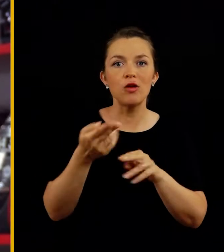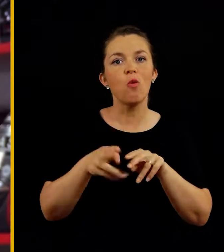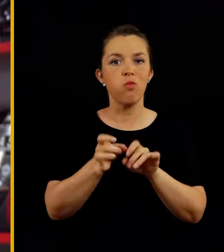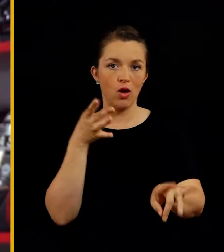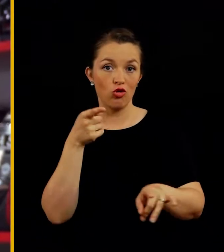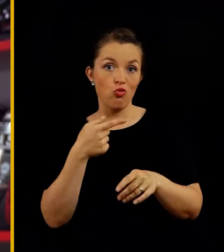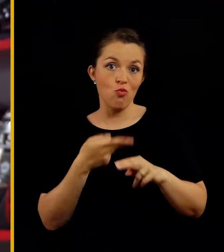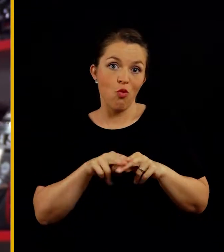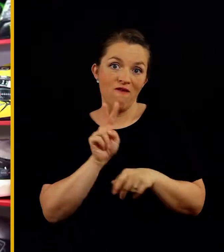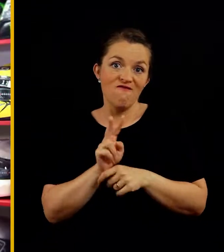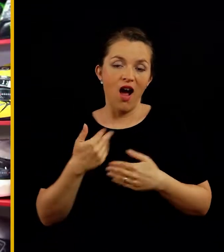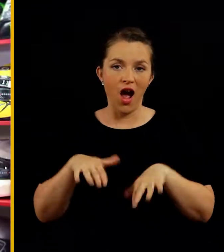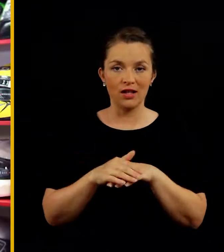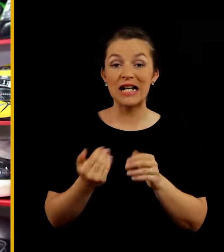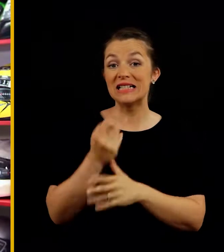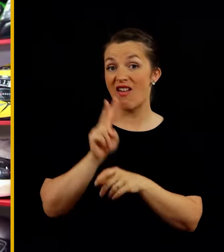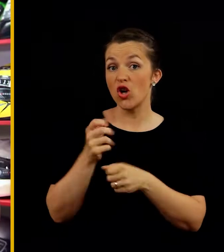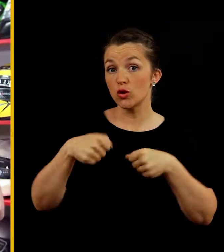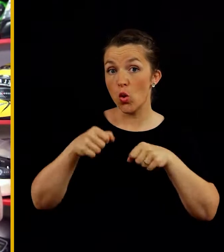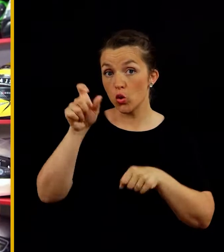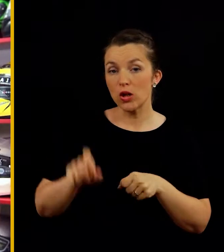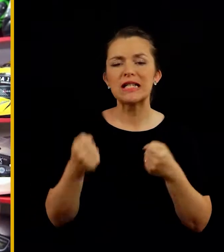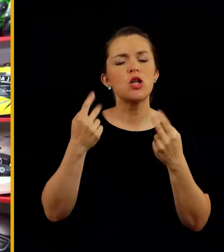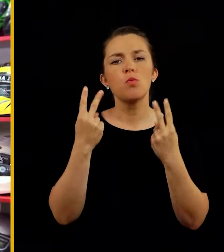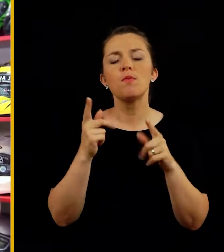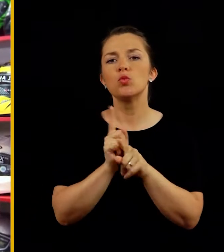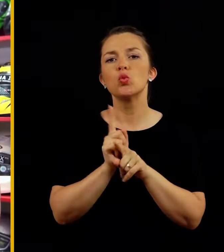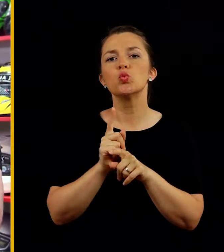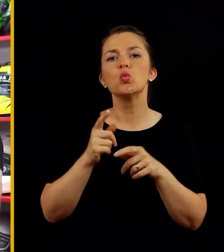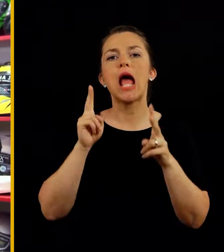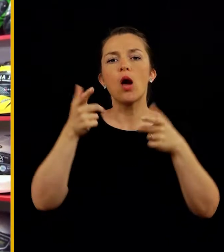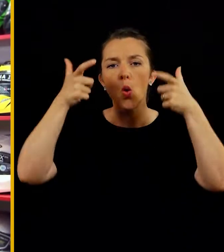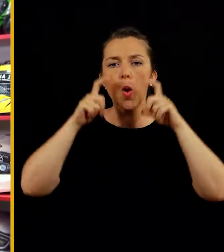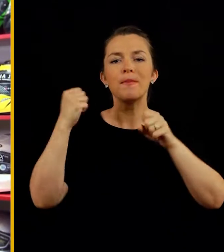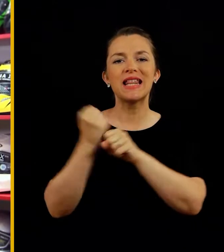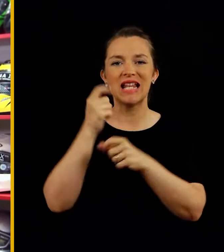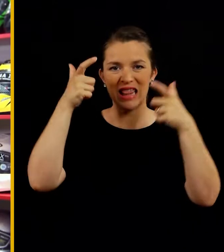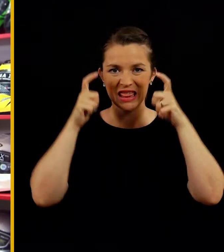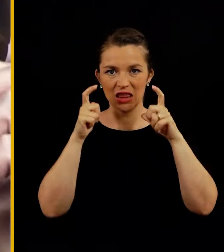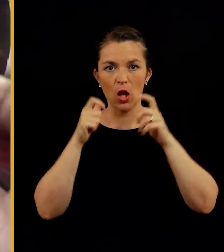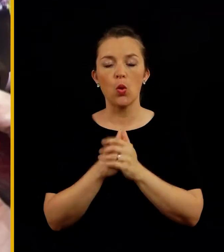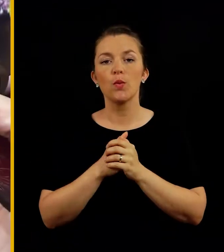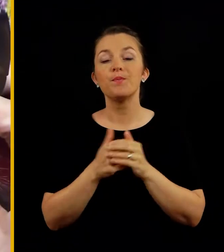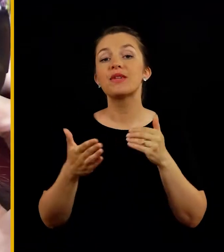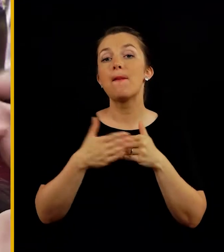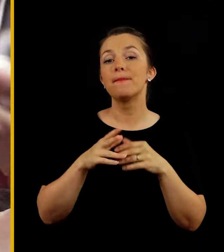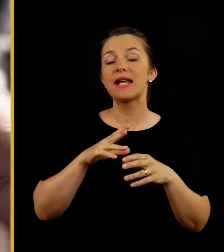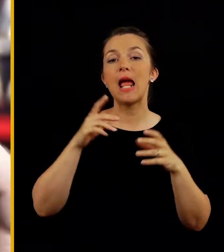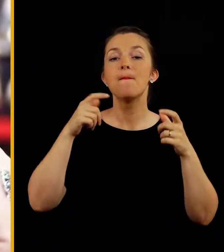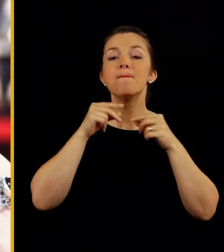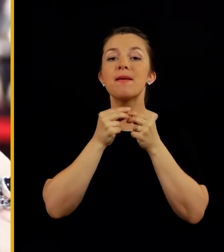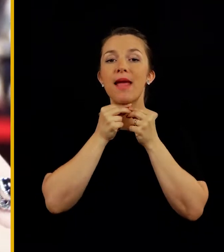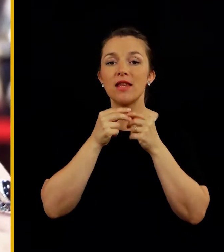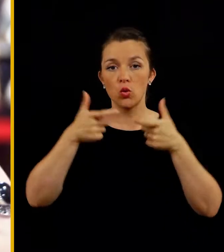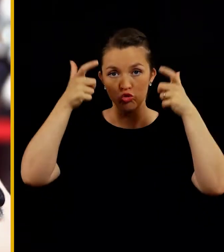kar pomeni večjo varnost za nas. Za samovarnost motorista je zelo pomembna tudi pritrditev, pravilna pritrditev čelade, skratka, pri